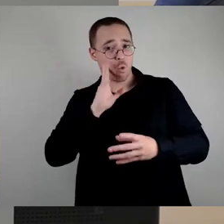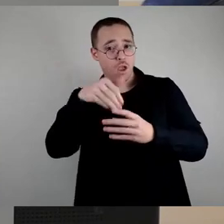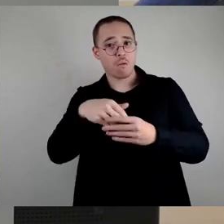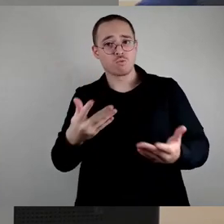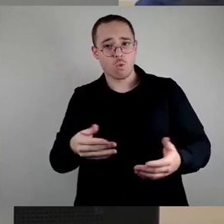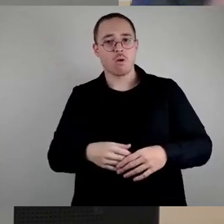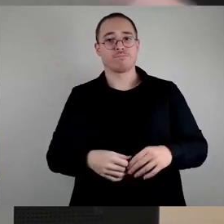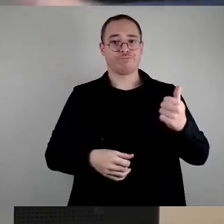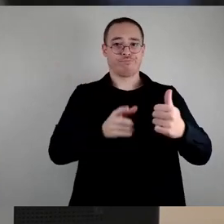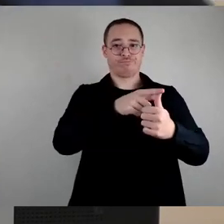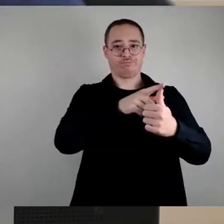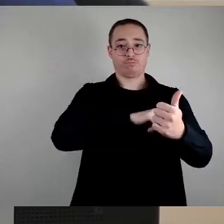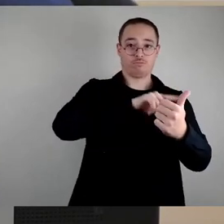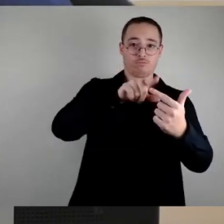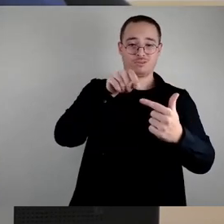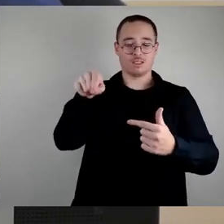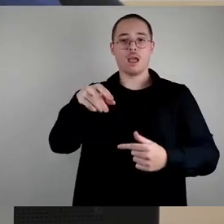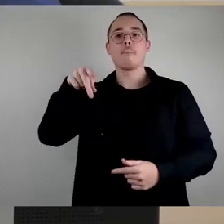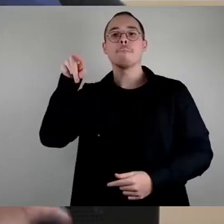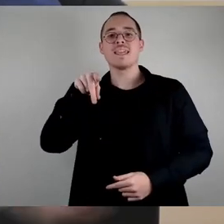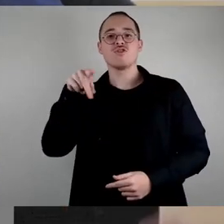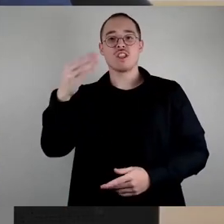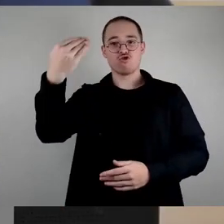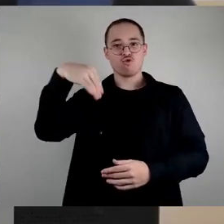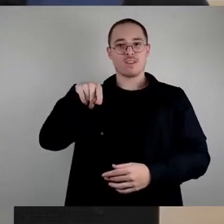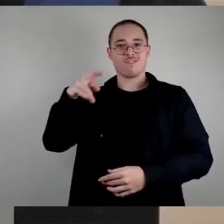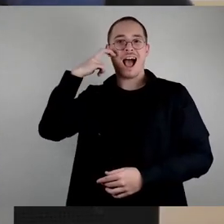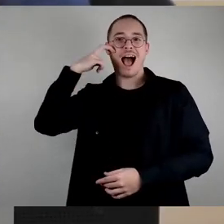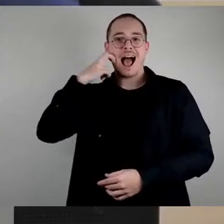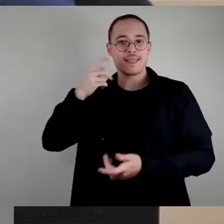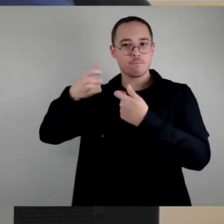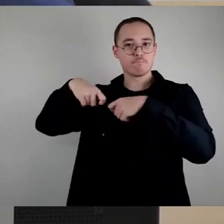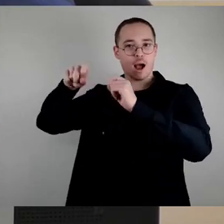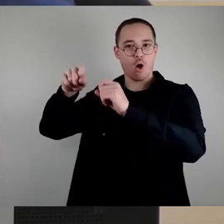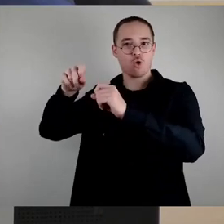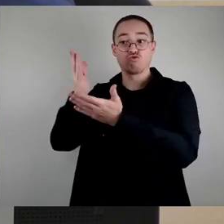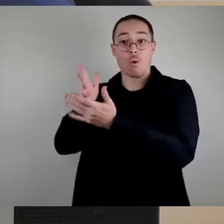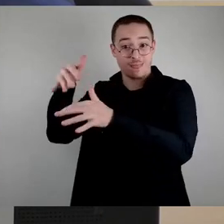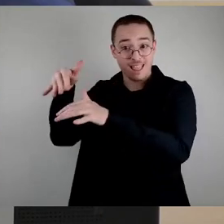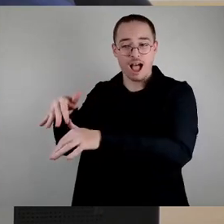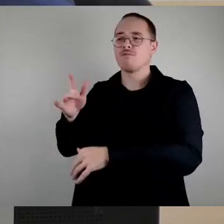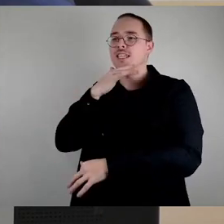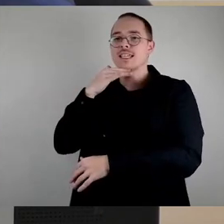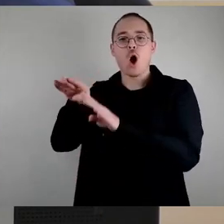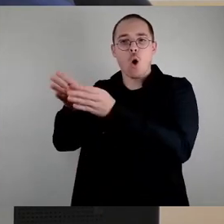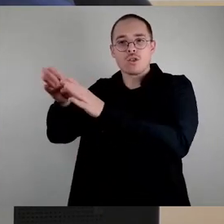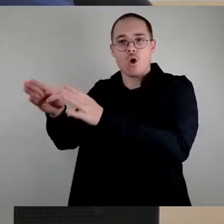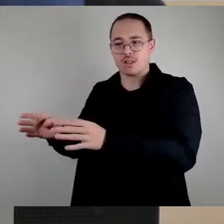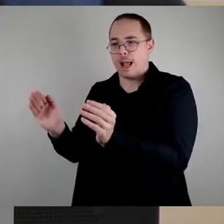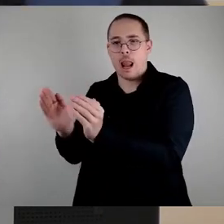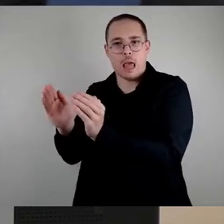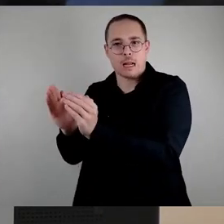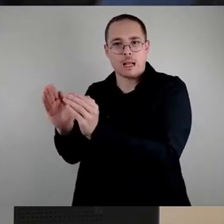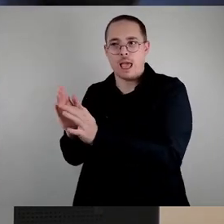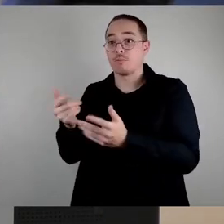den Altbaubestand in Pieschen-Süd, der für sich genommen sehr viele kleine Häuser enthält, die oft nicht direkt nebeneinander liegen, trotzdem in einem